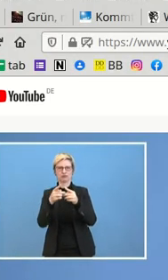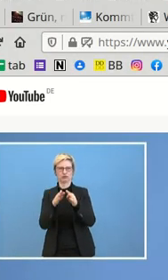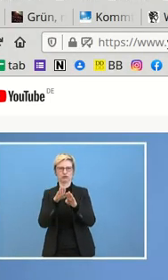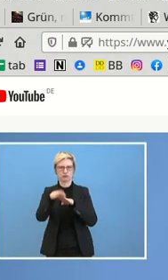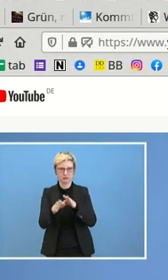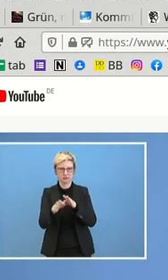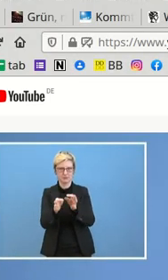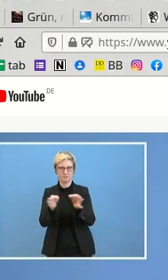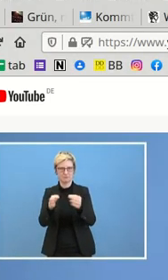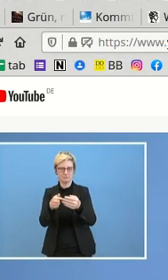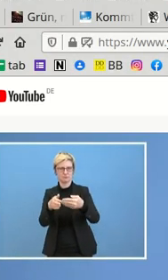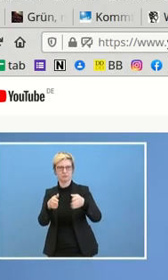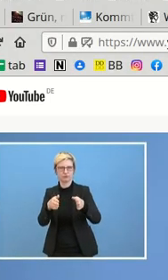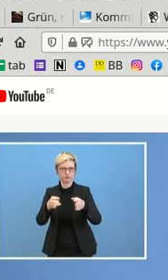Meine feste Überzeugung ist, Ansatz, ausgelösen,